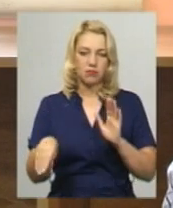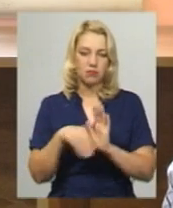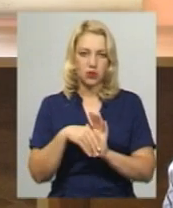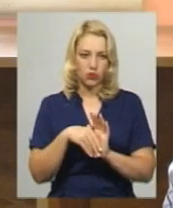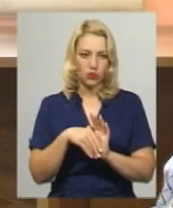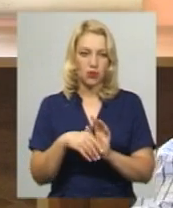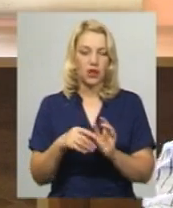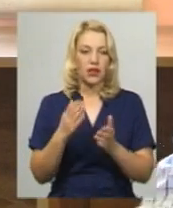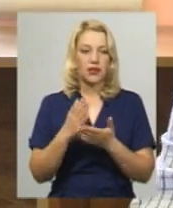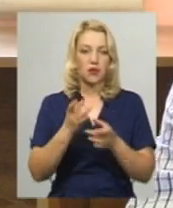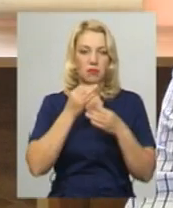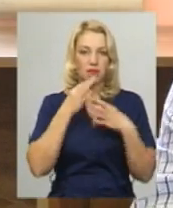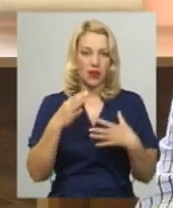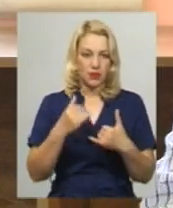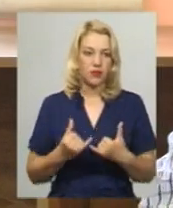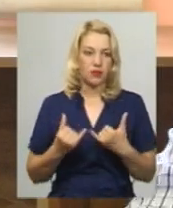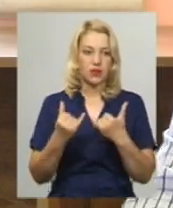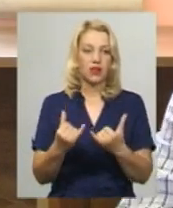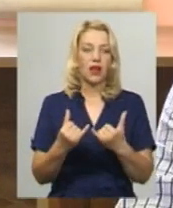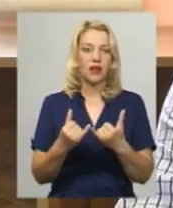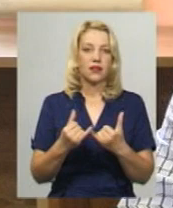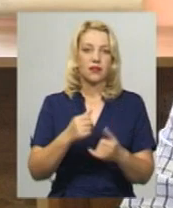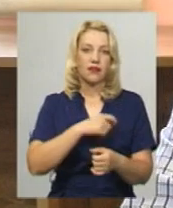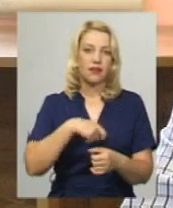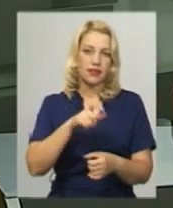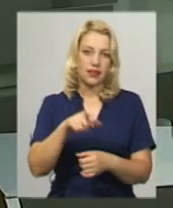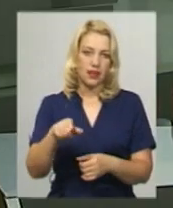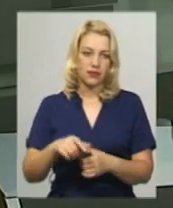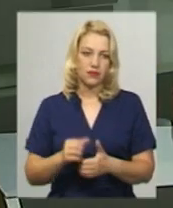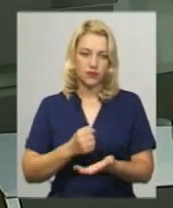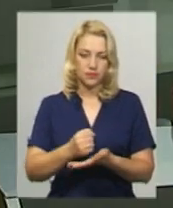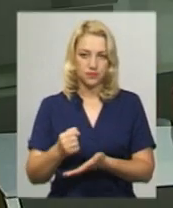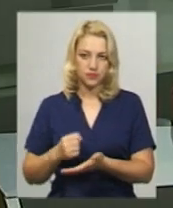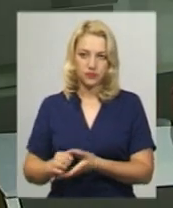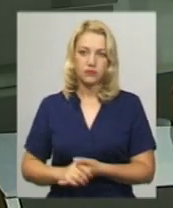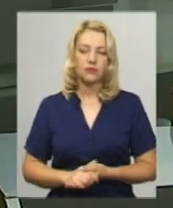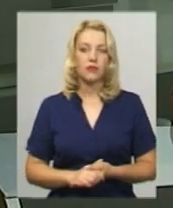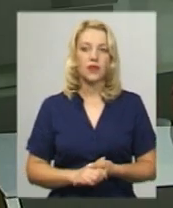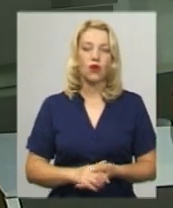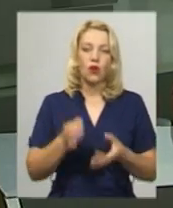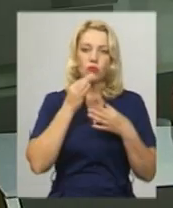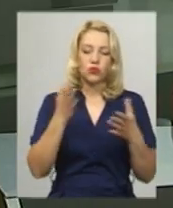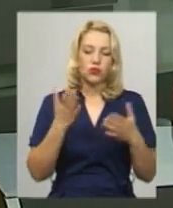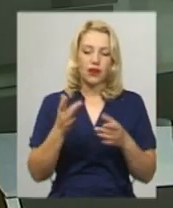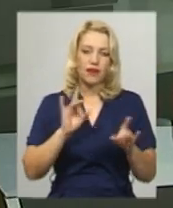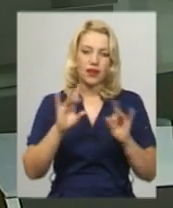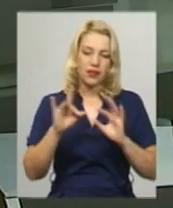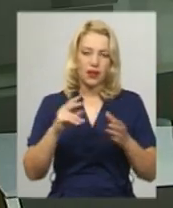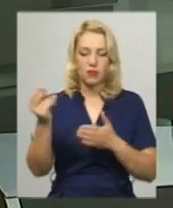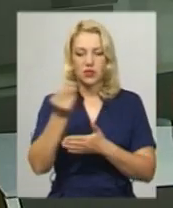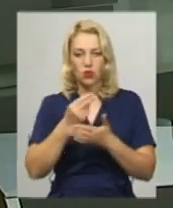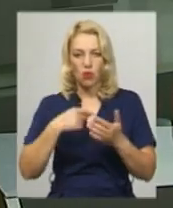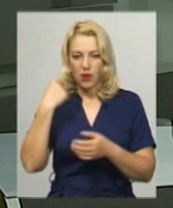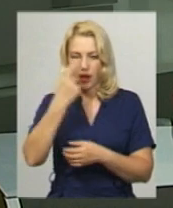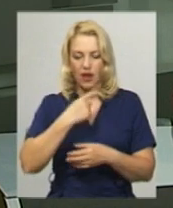дуже привабливою для кандидатів. Будь-яка реклама із зображенням чи прізвищем